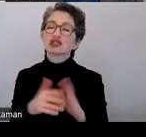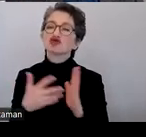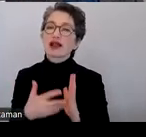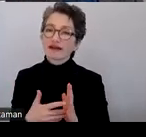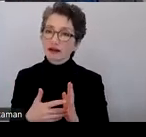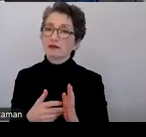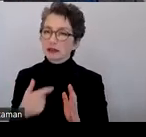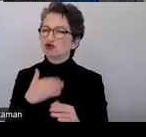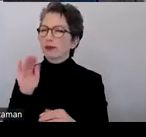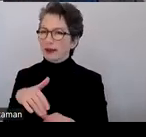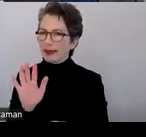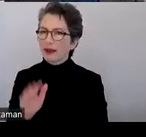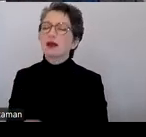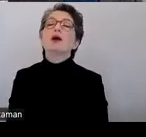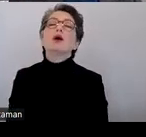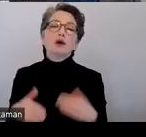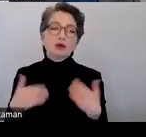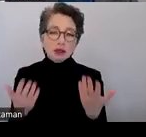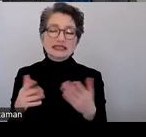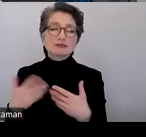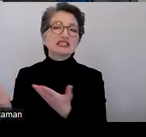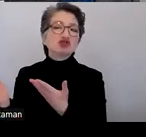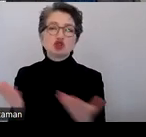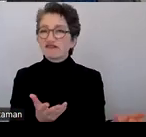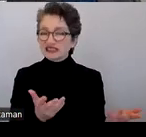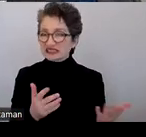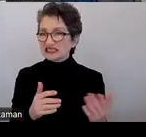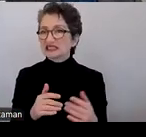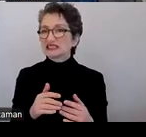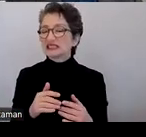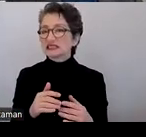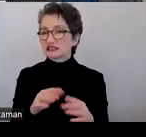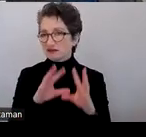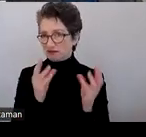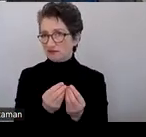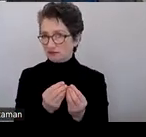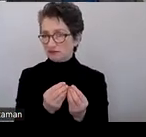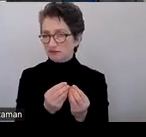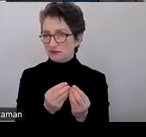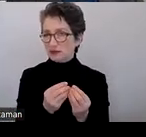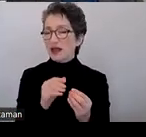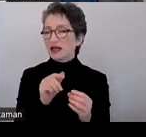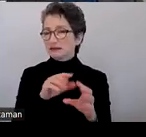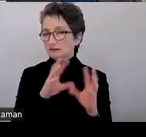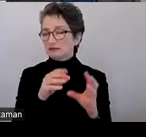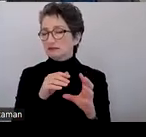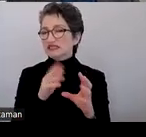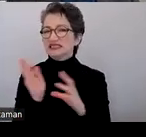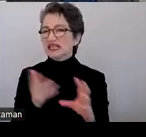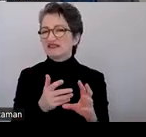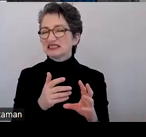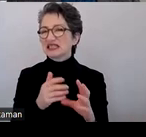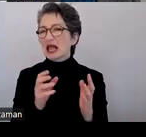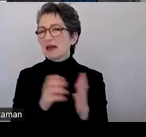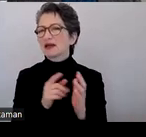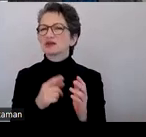Es gibt auch eine Web-Service-Variante von dem Pack, heißt Access Check, ist aber nicht so genau und